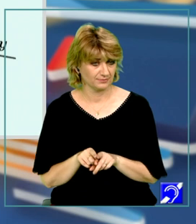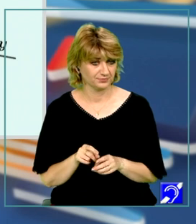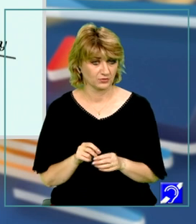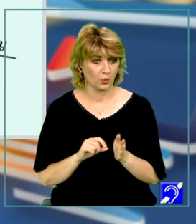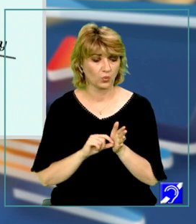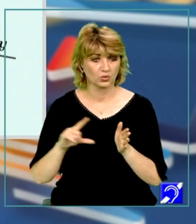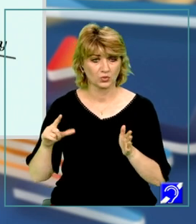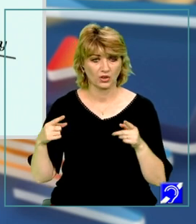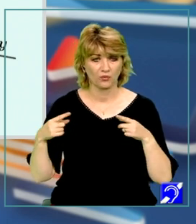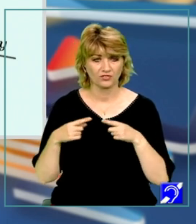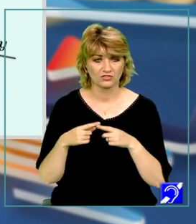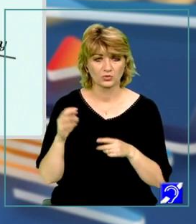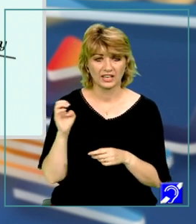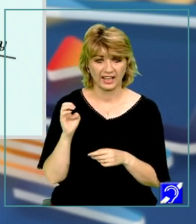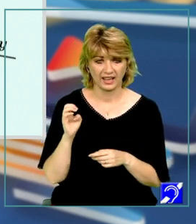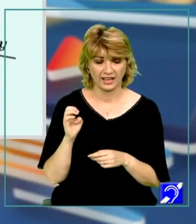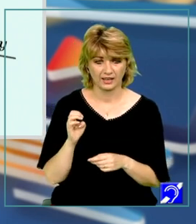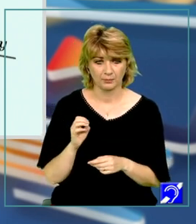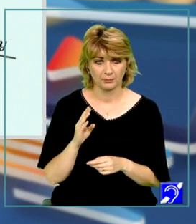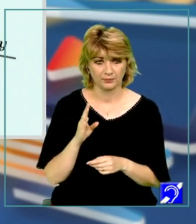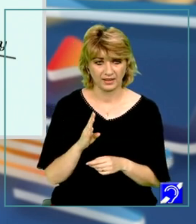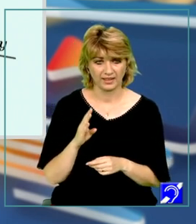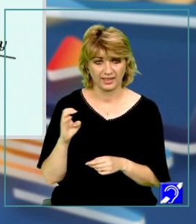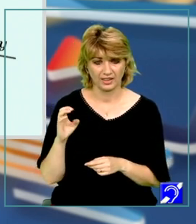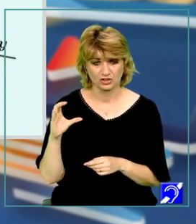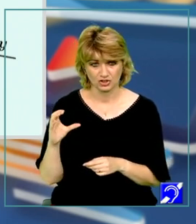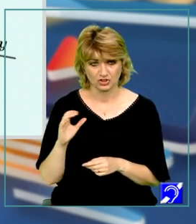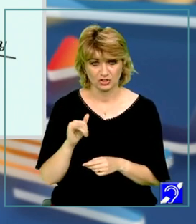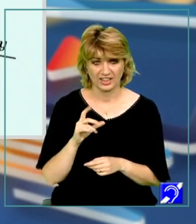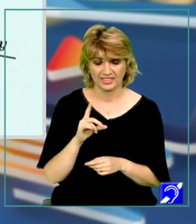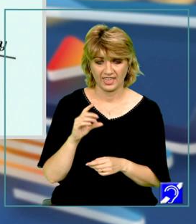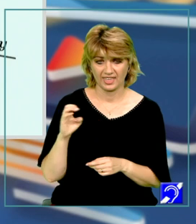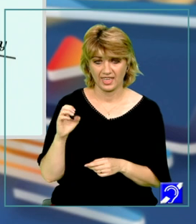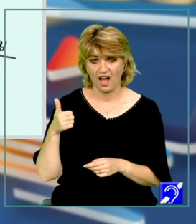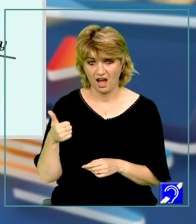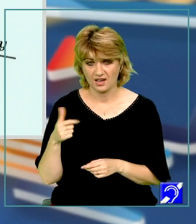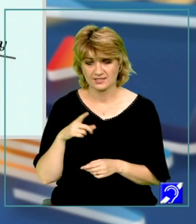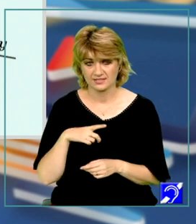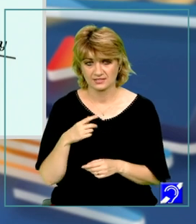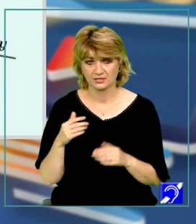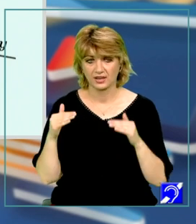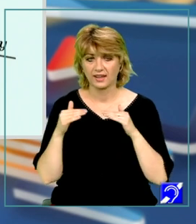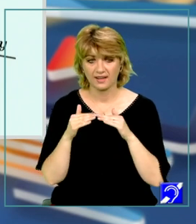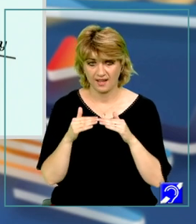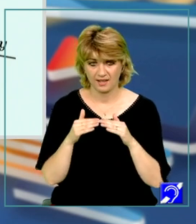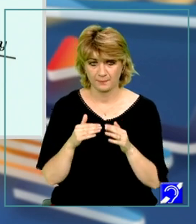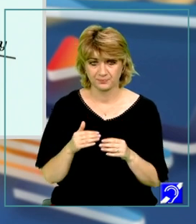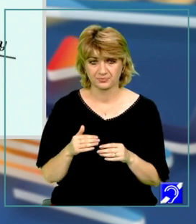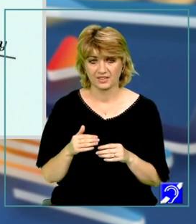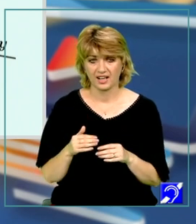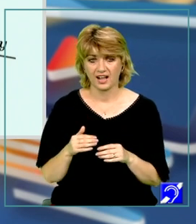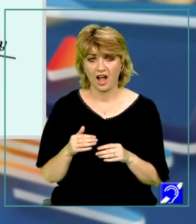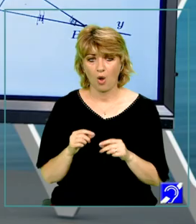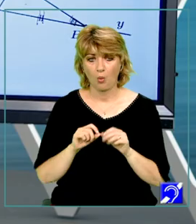unghiurile cu vârful în E, D, E, C și B, E, A sunt congruente ca unghiuri